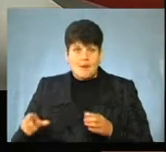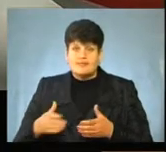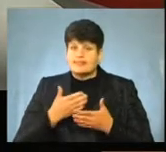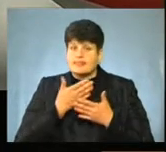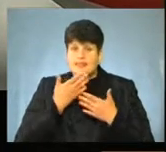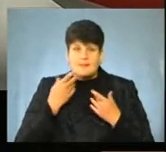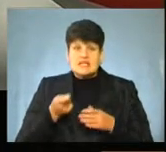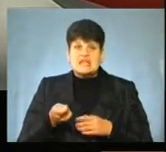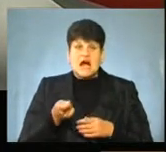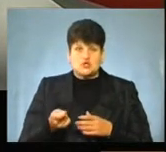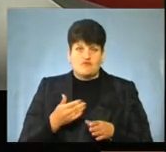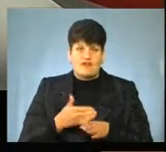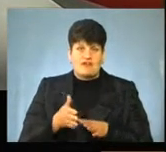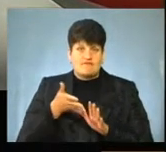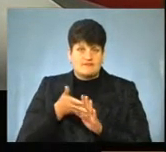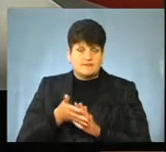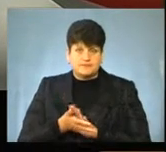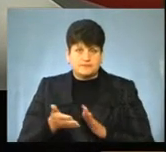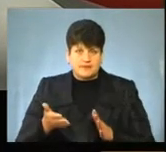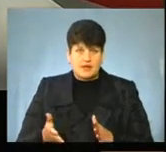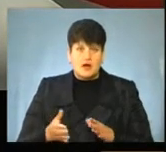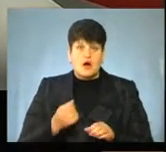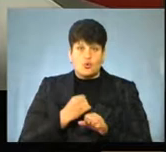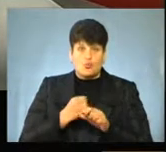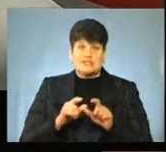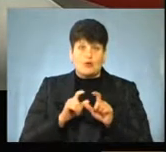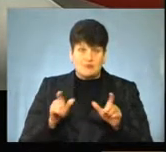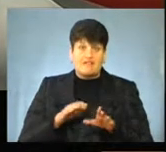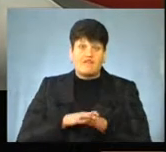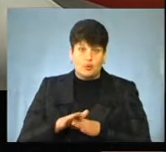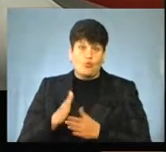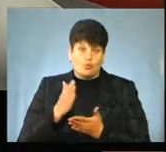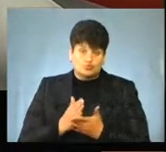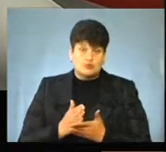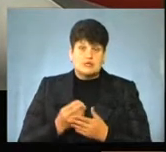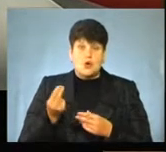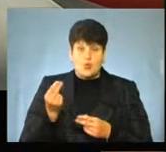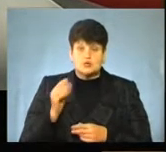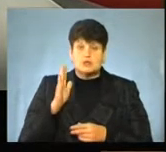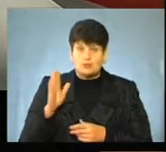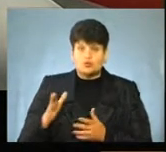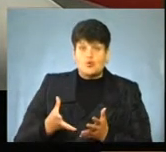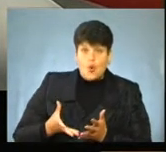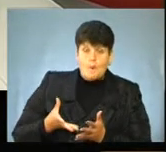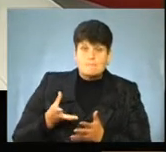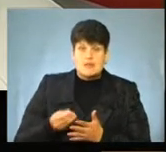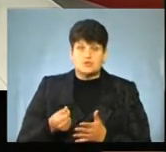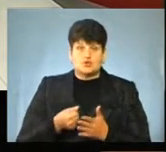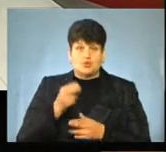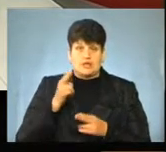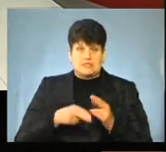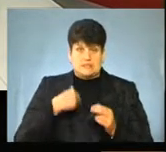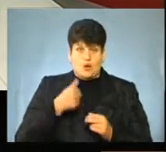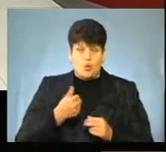мають касових видатків, але роботи на об'єктах виконуються. І кошти будуть проплачені до кінця